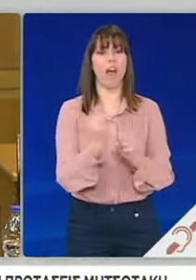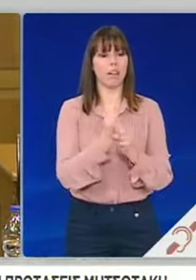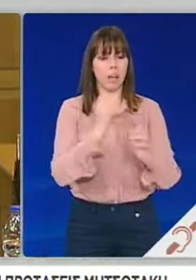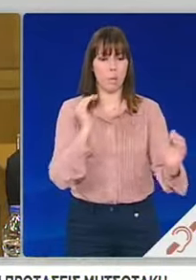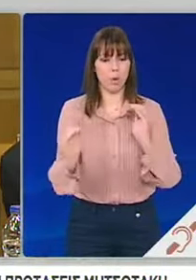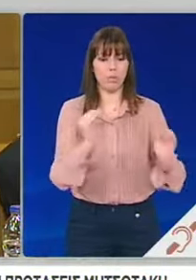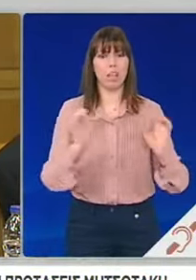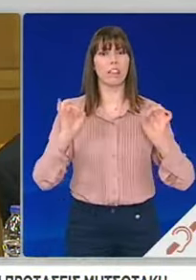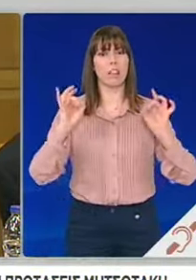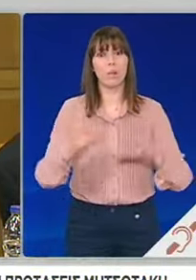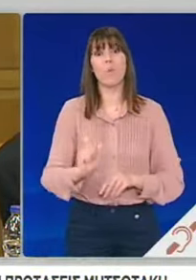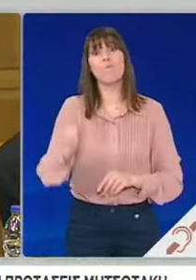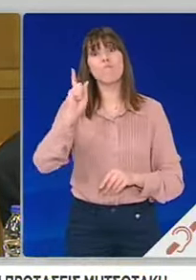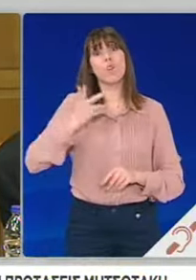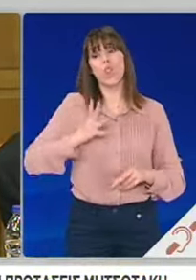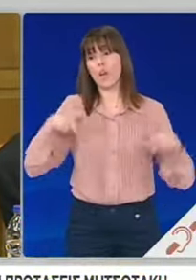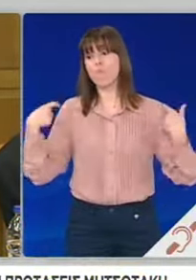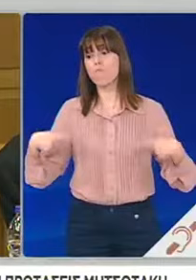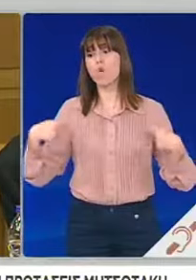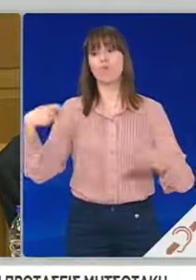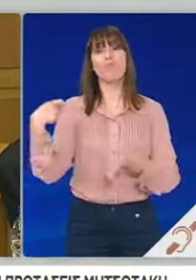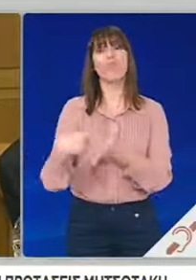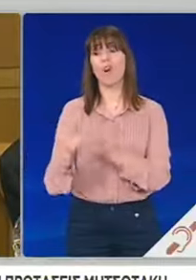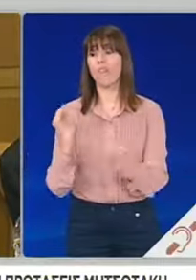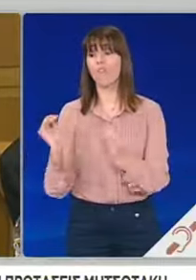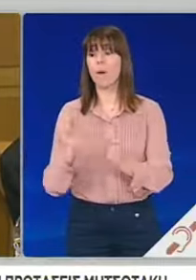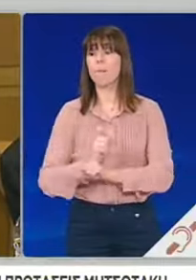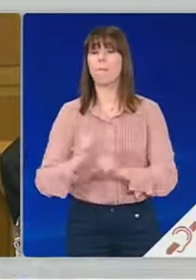και η φορολογική ασυλία στο μεγάλο πλούτο, είπε ο κύριος Τσίπρας.